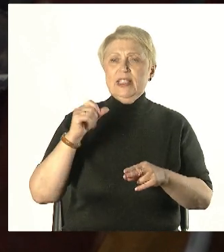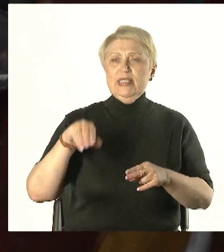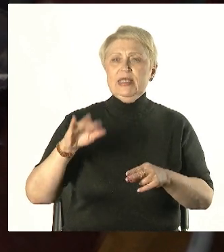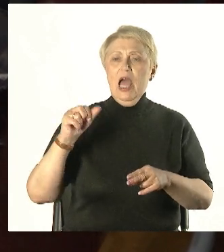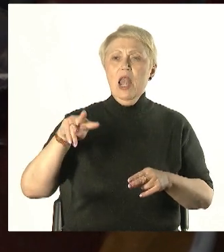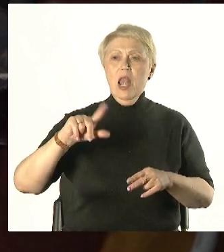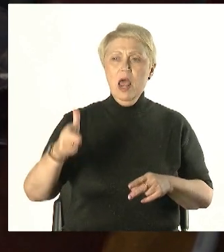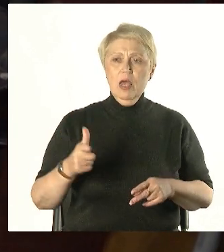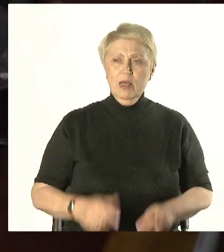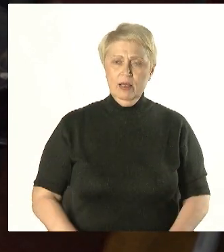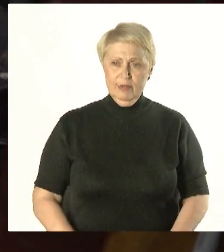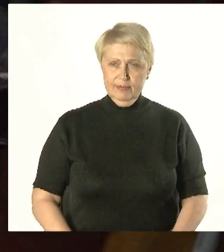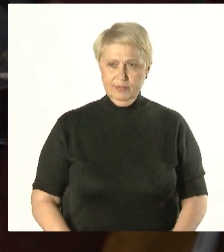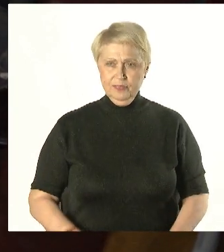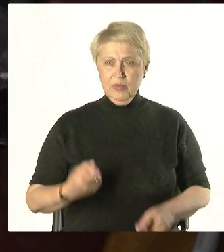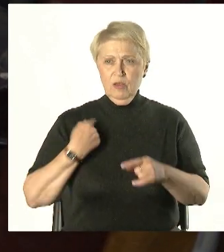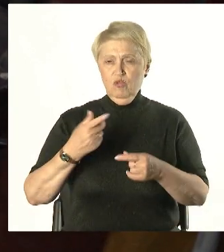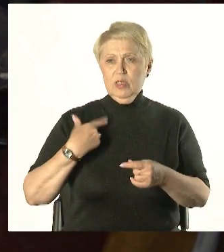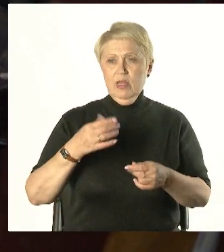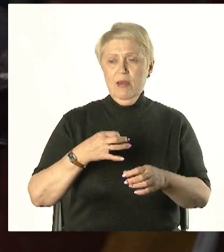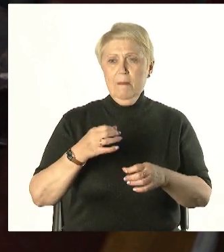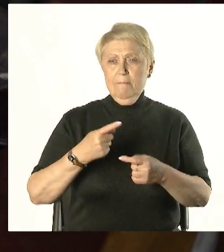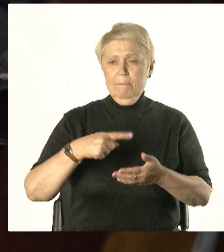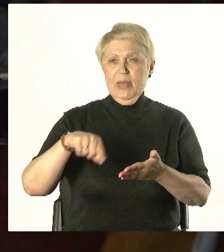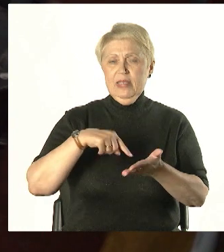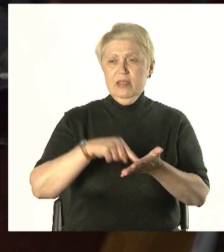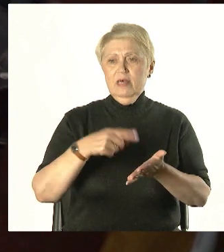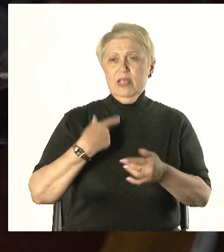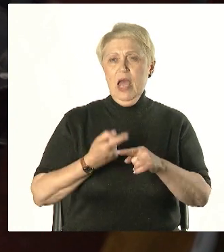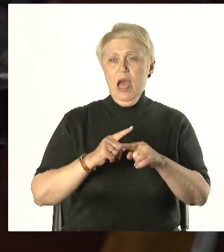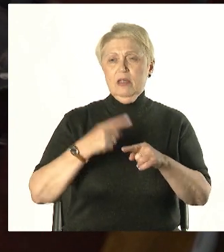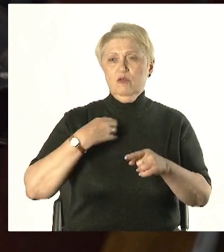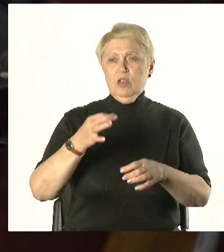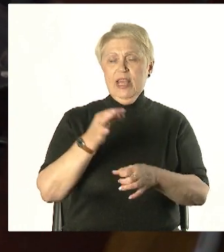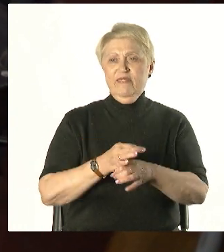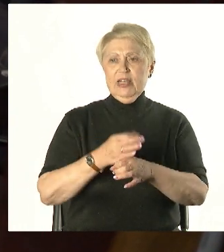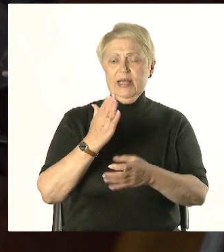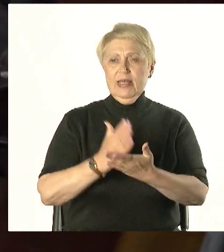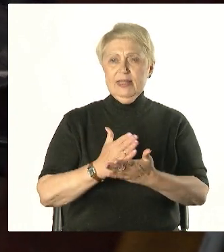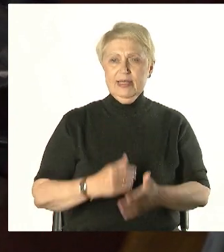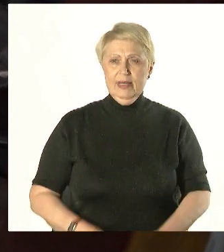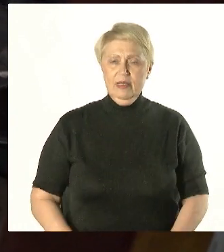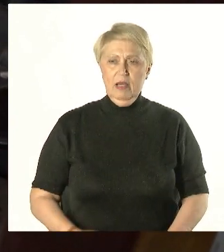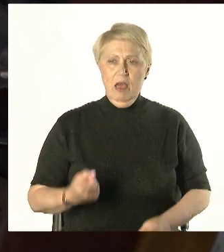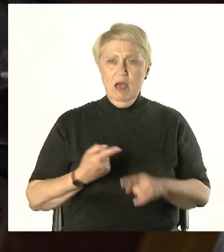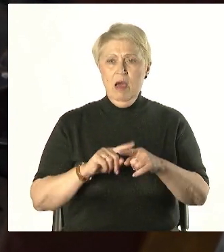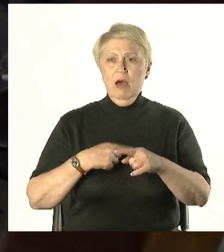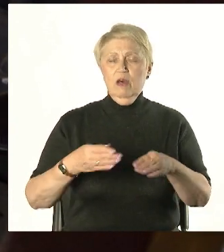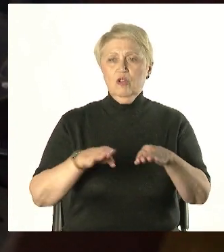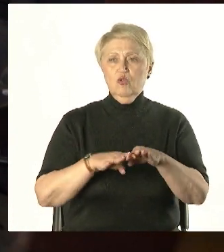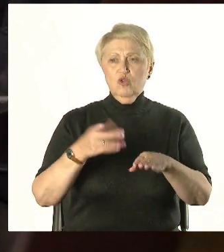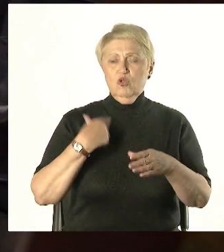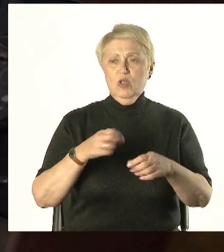Вот посредине вот такое отверстие, остальное все защита, все свинецы. Это тоже у нас крылки.